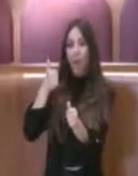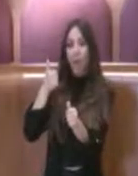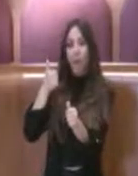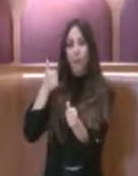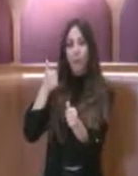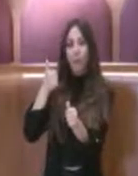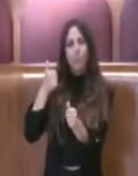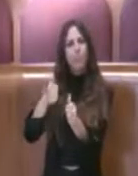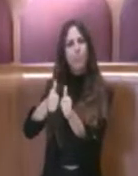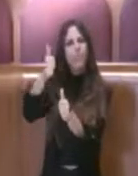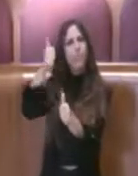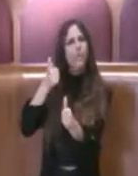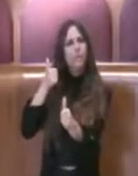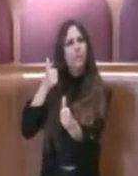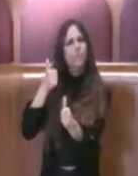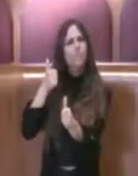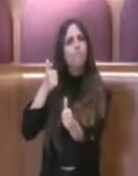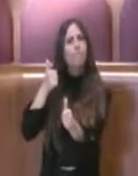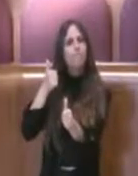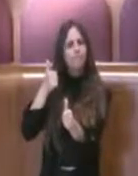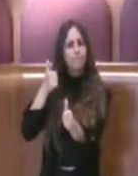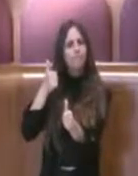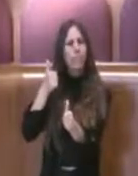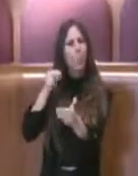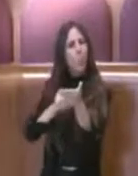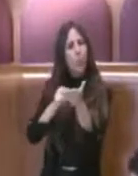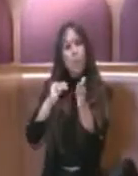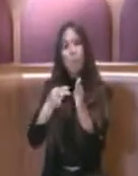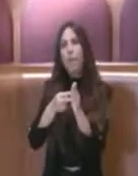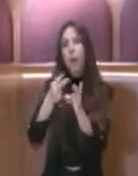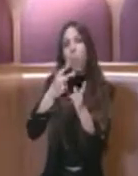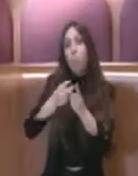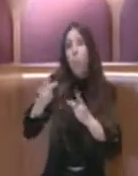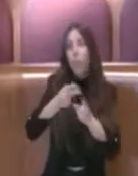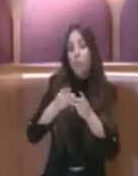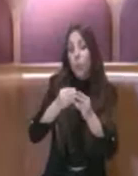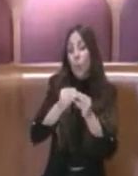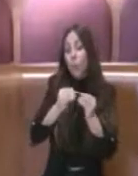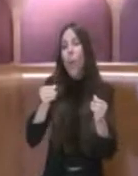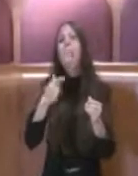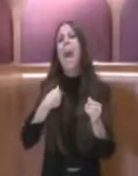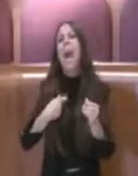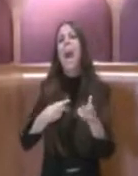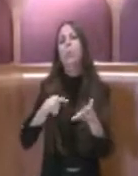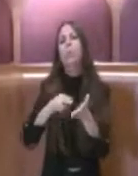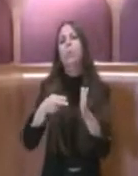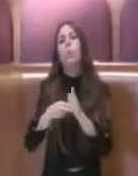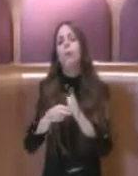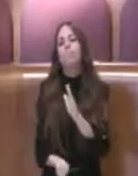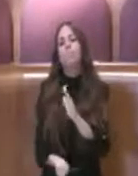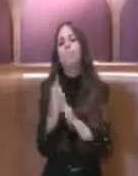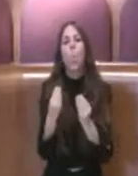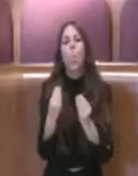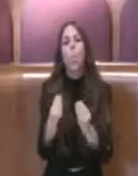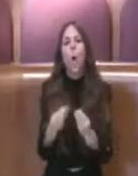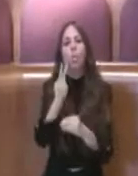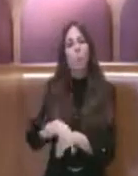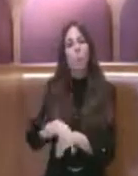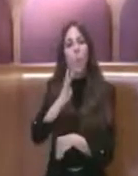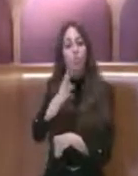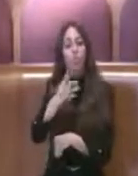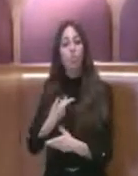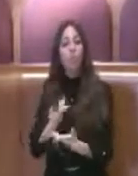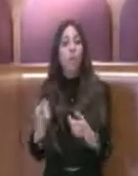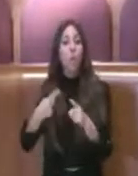andò proprio verso lo scioglimento di questo nodo che ripeto fu creato nel 2014 e che noi abbiamo sanato lo scorso